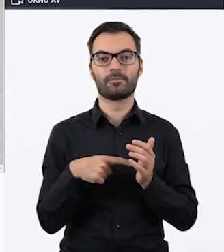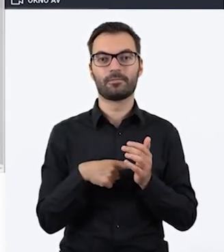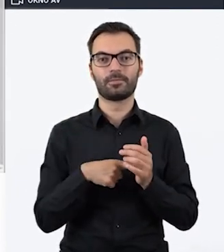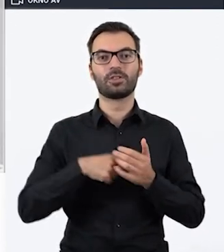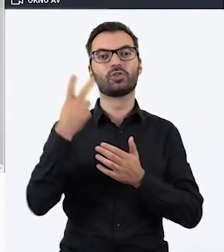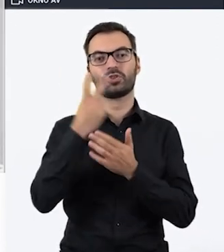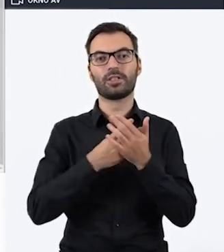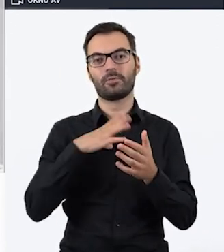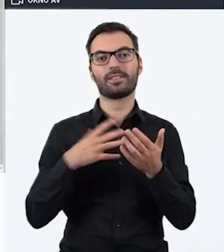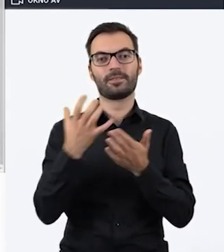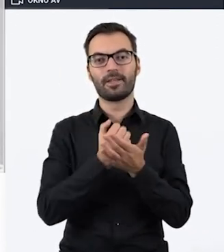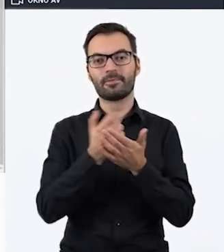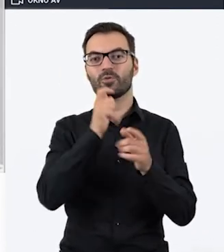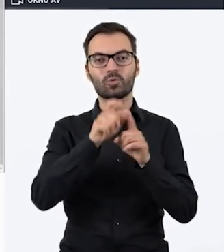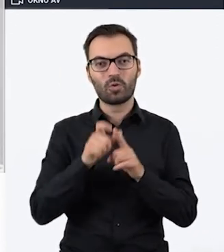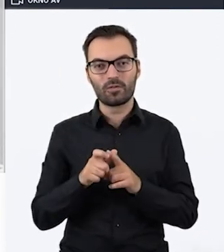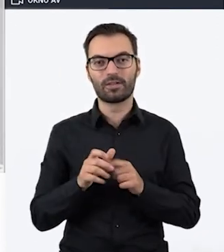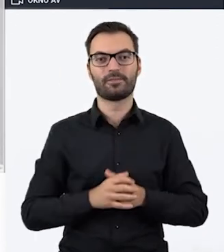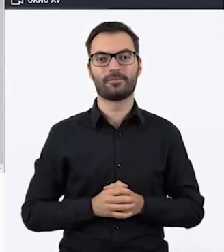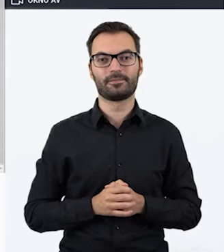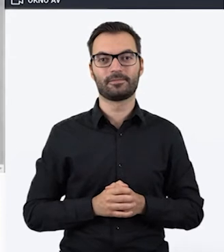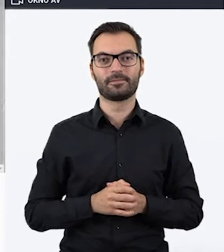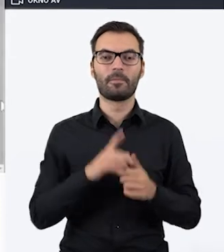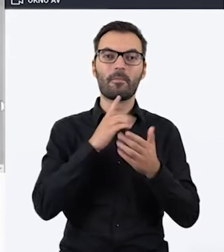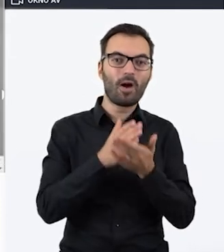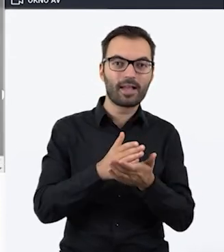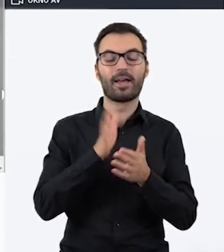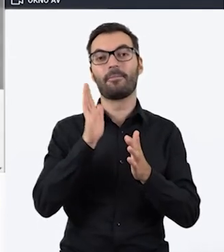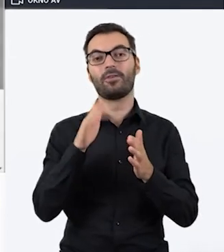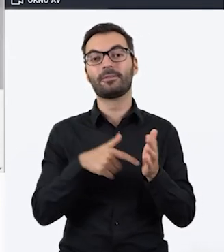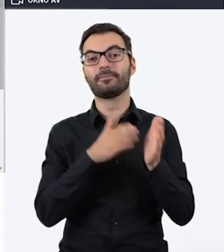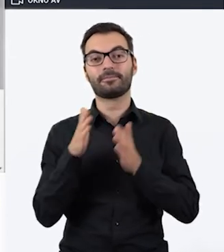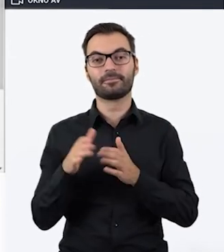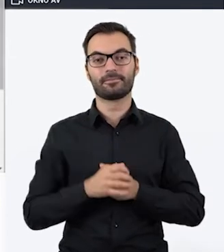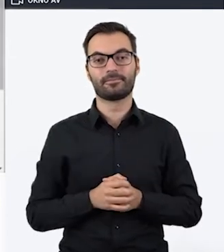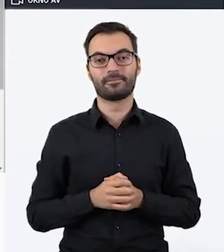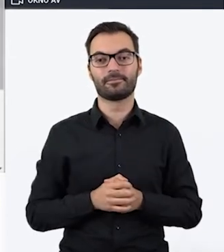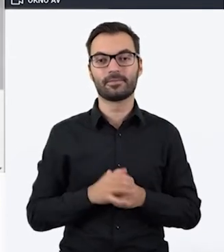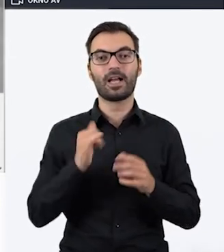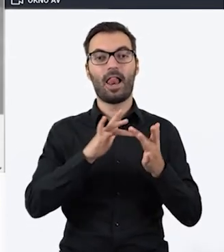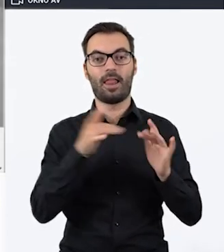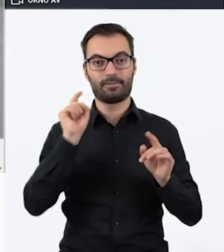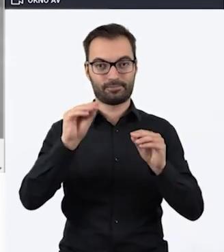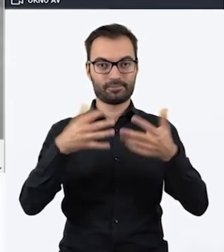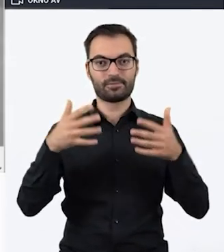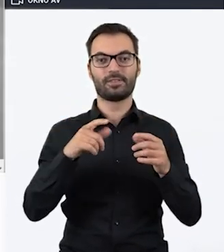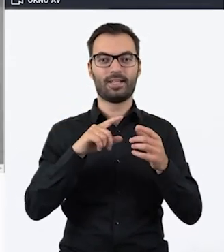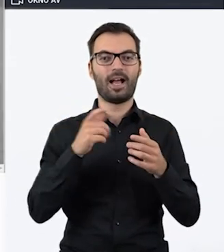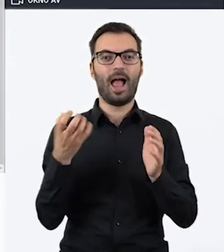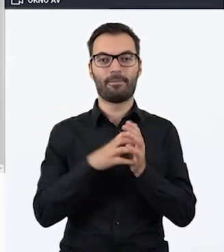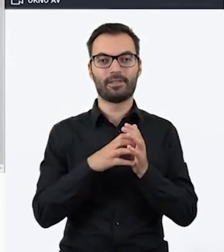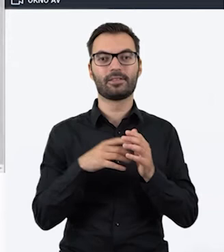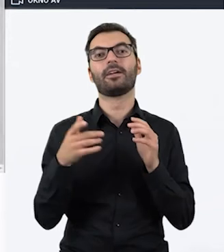czytelnicy mogą zbierać jakieś słowa, wskazówki, a następnie jak wejdą w link do naszej